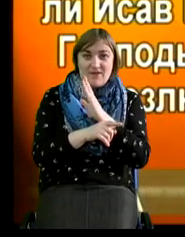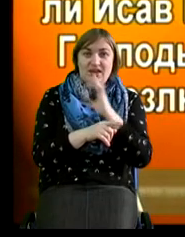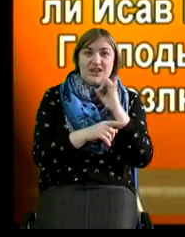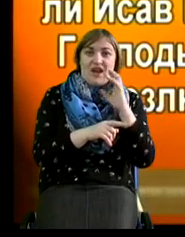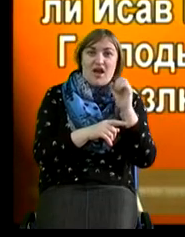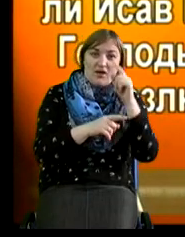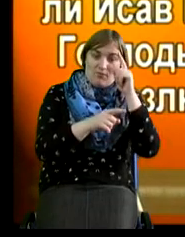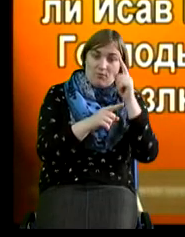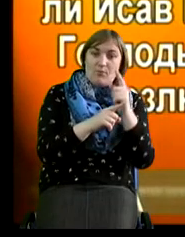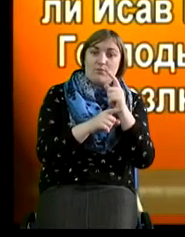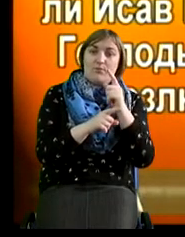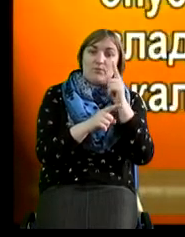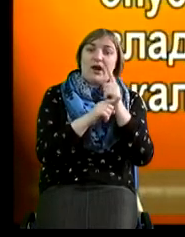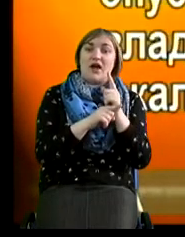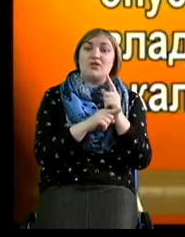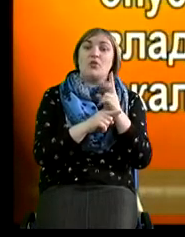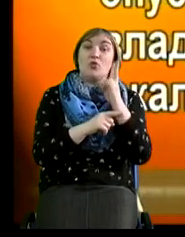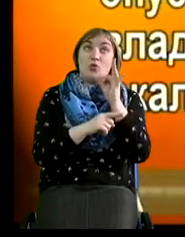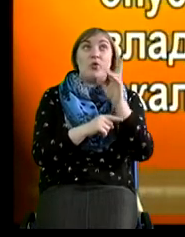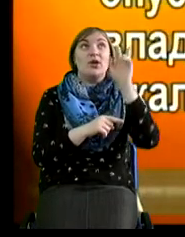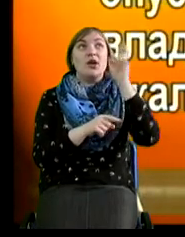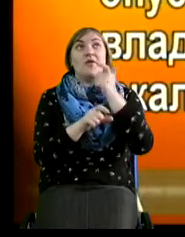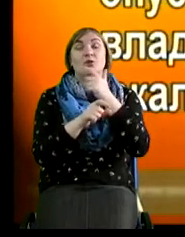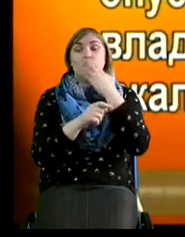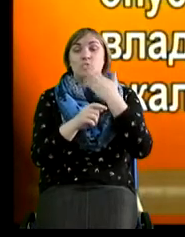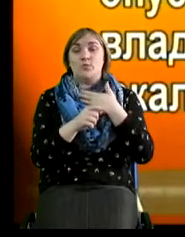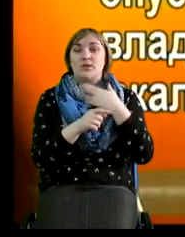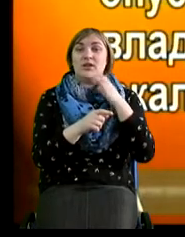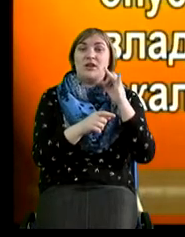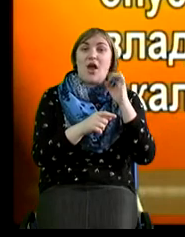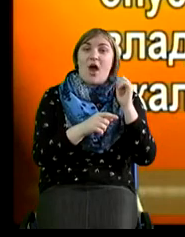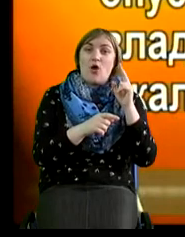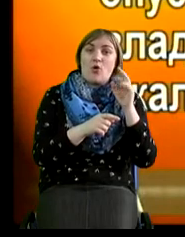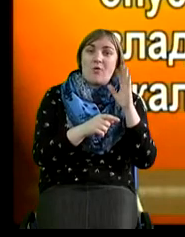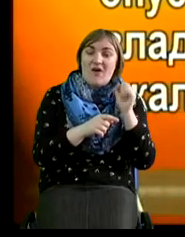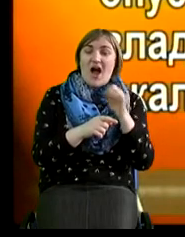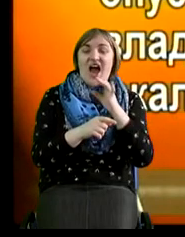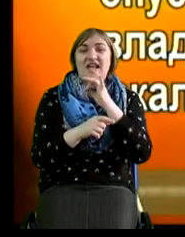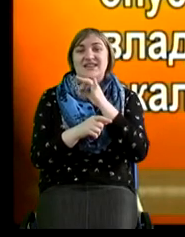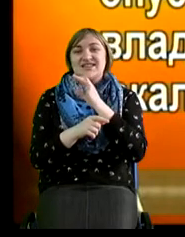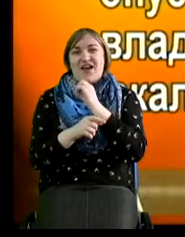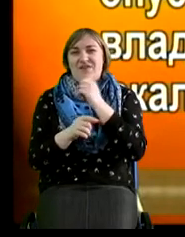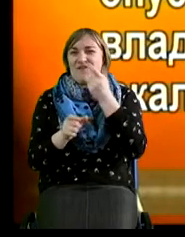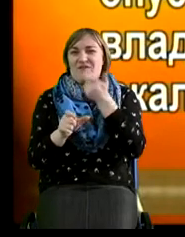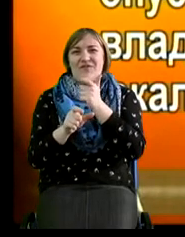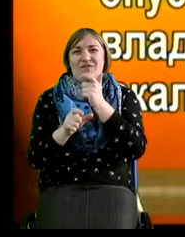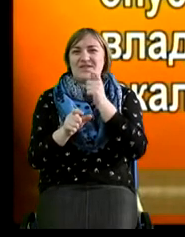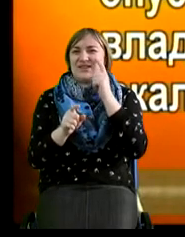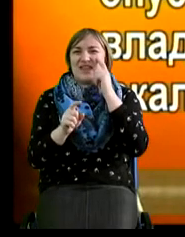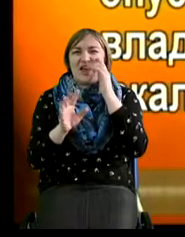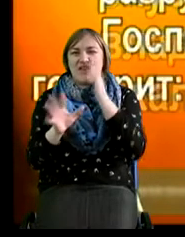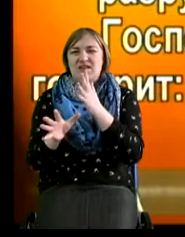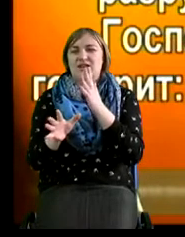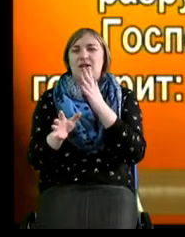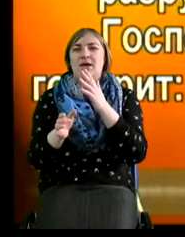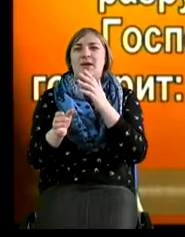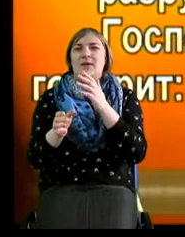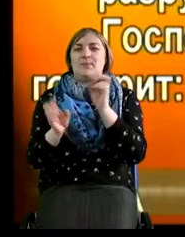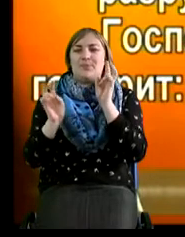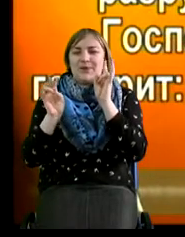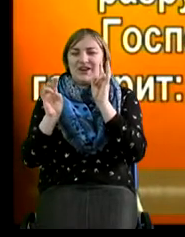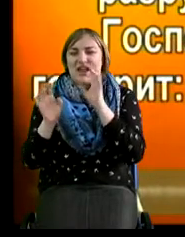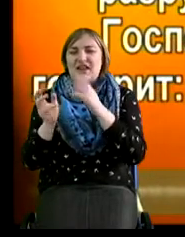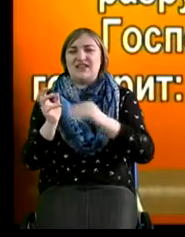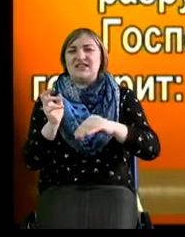возлюбил Иакова, а Исава возненавидел и предал горы его пустошению и владение его шакалом пустыней. Если и дом